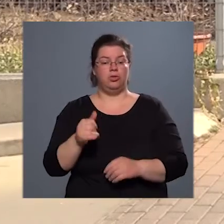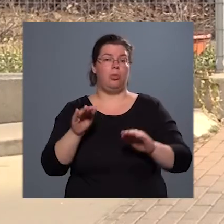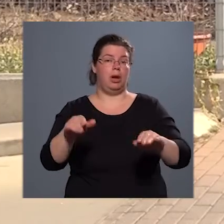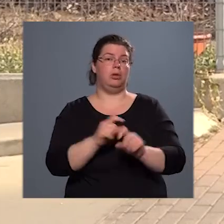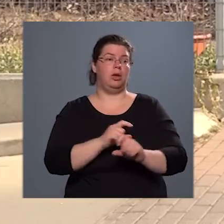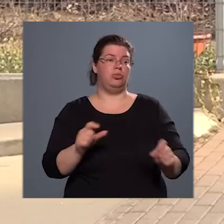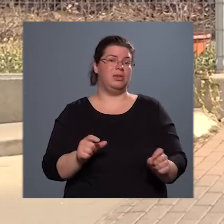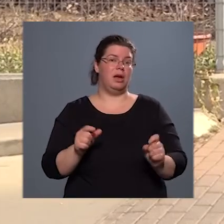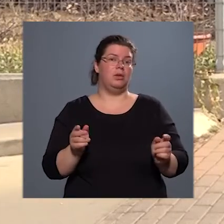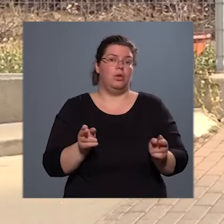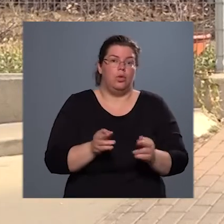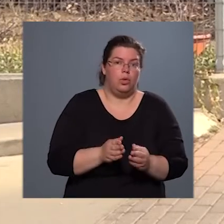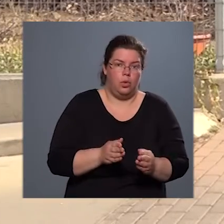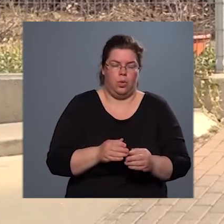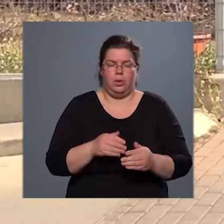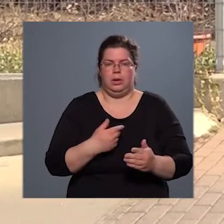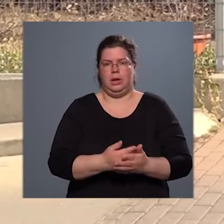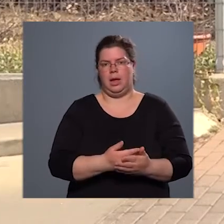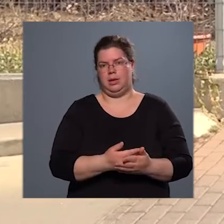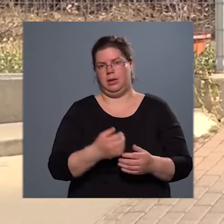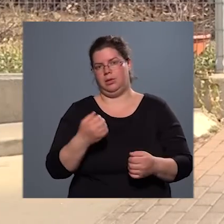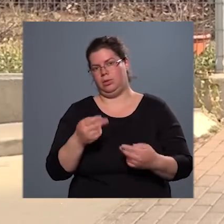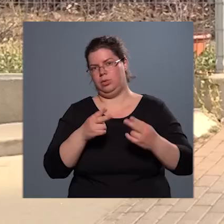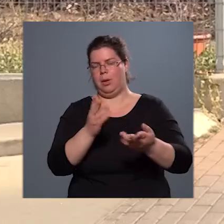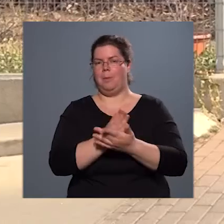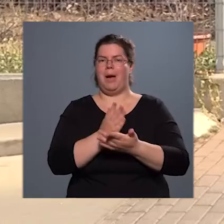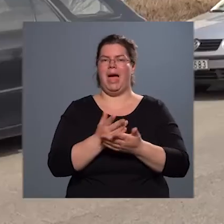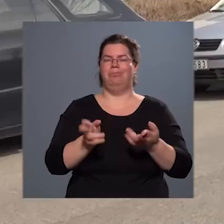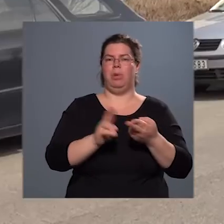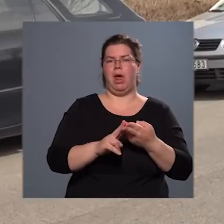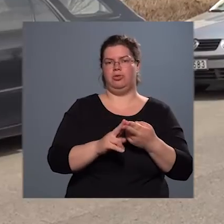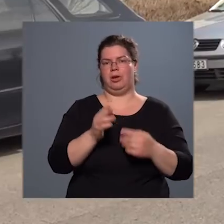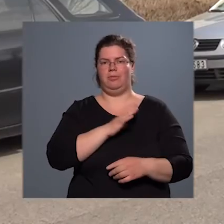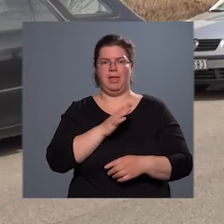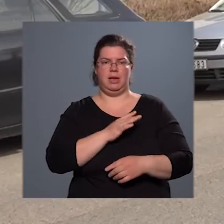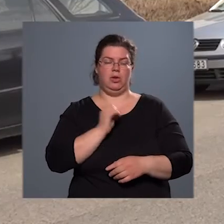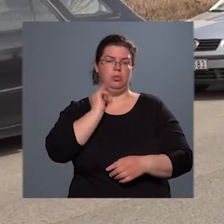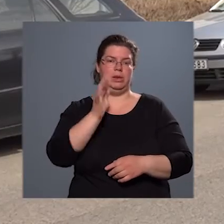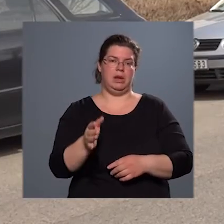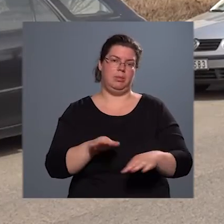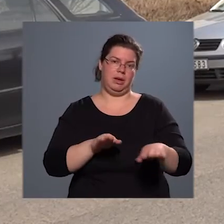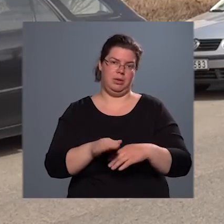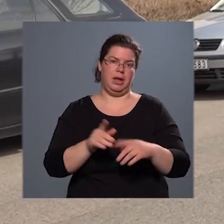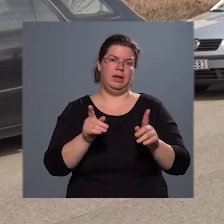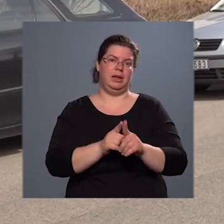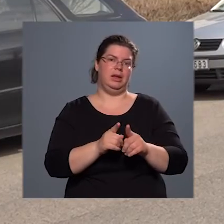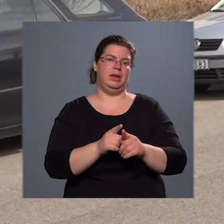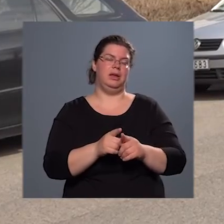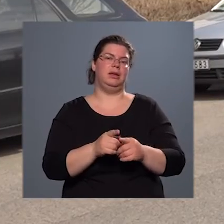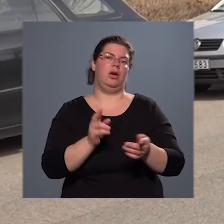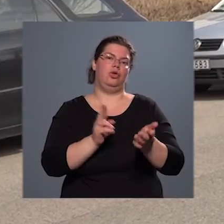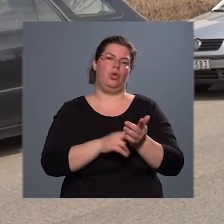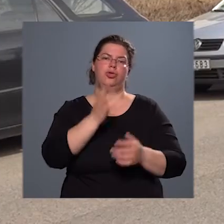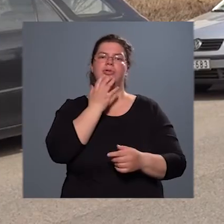miatt beszűkül ez az utca, már-már balesetveszélyessé válik az ő mindennapi közlekedésük, így jogos igényük